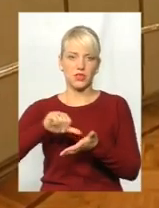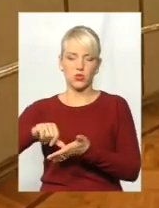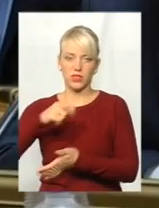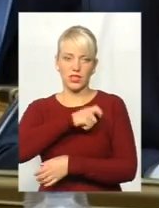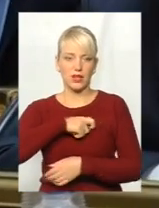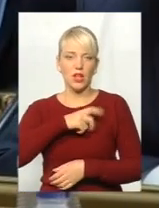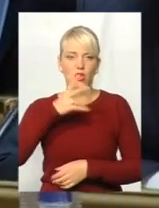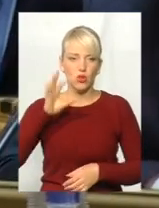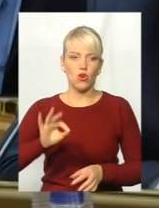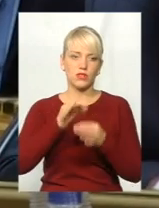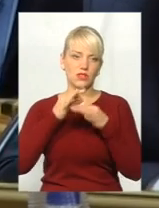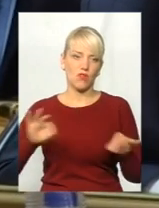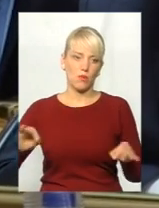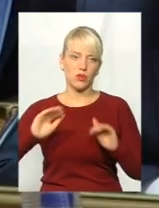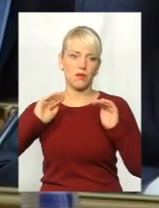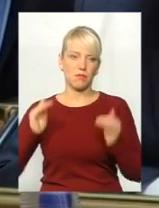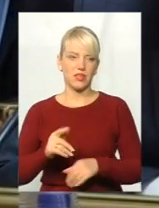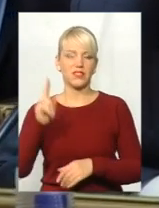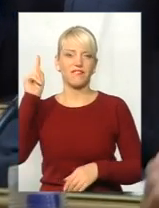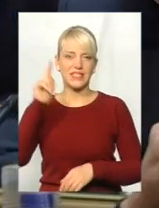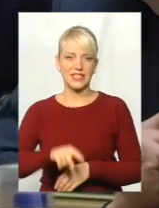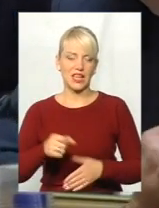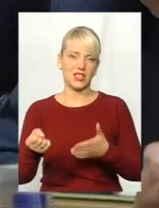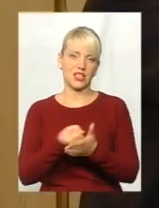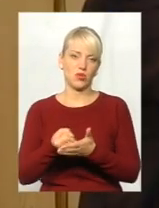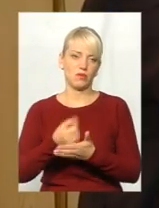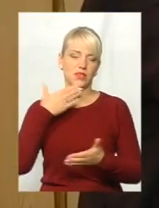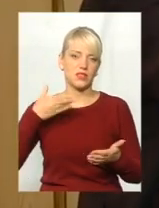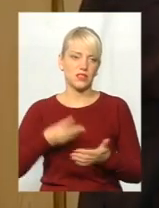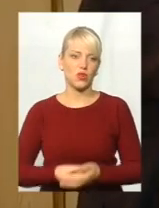Проте «Свободівська» меншість все-таки добилася свого.